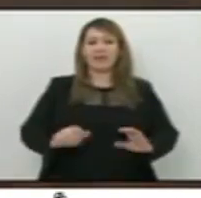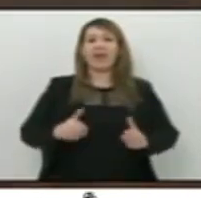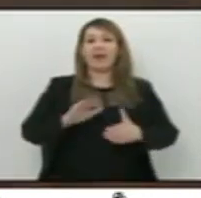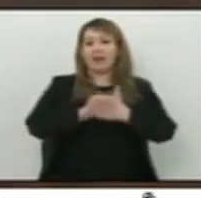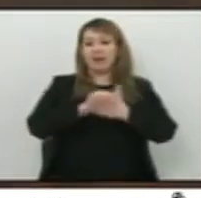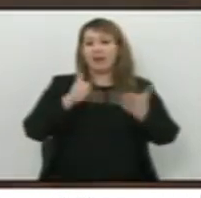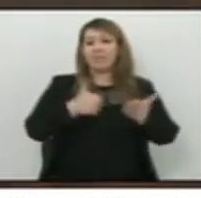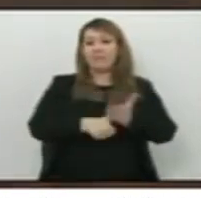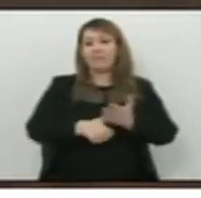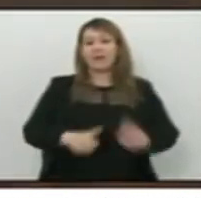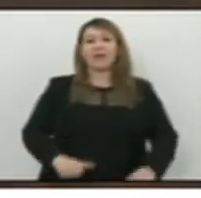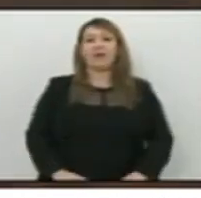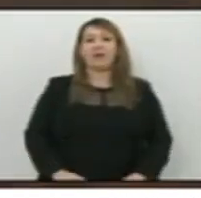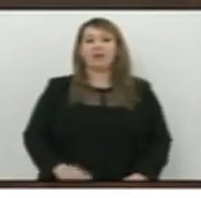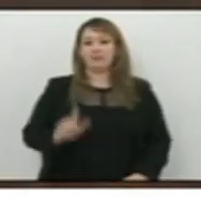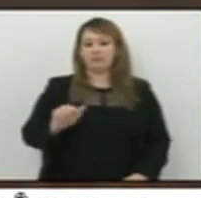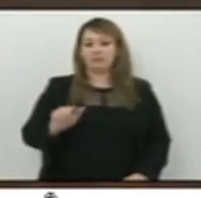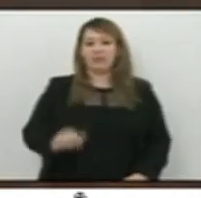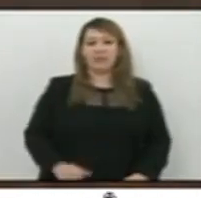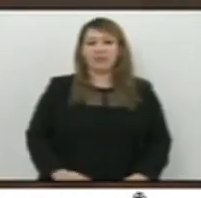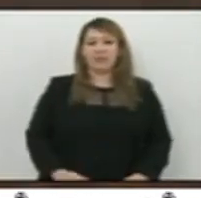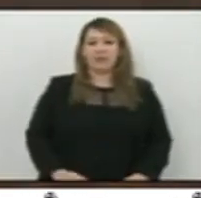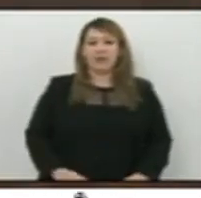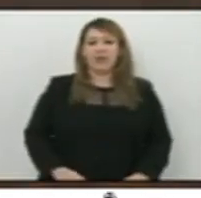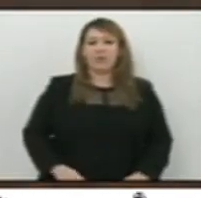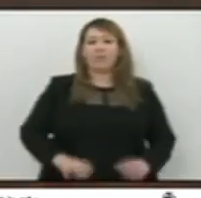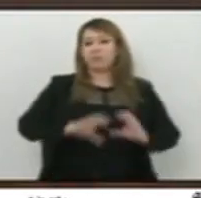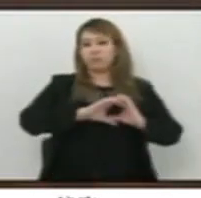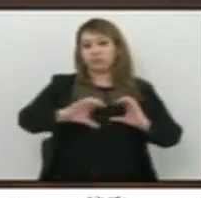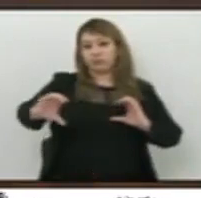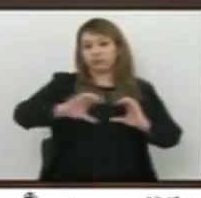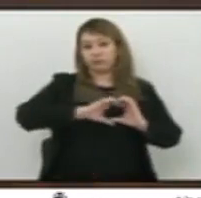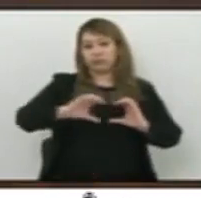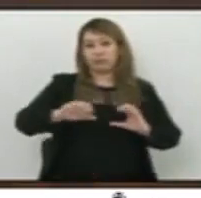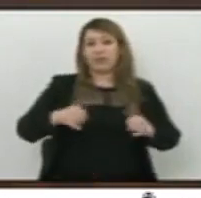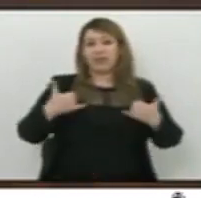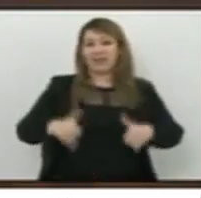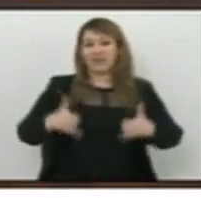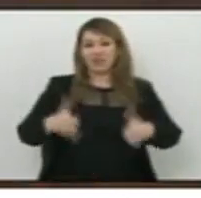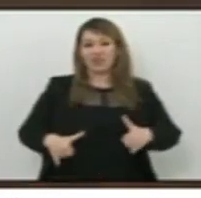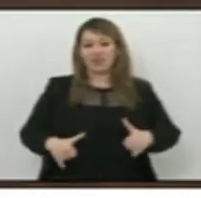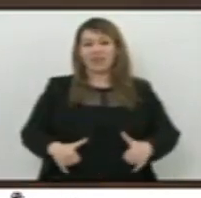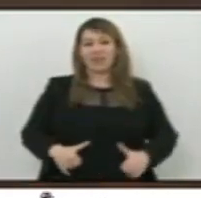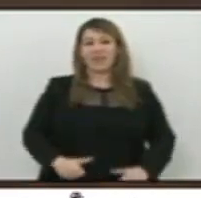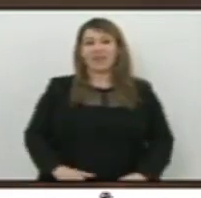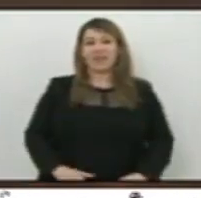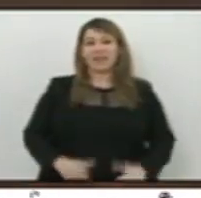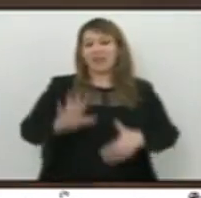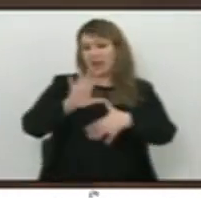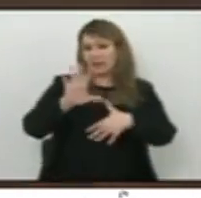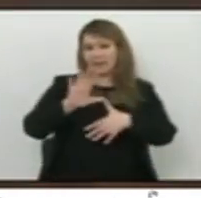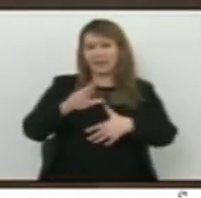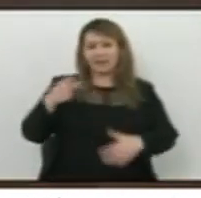اللي وصلت مع جزائر تيليكوم هي اللي عندها الآن